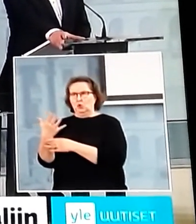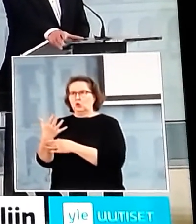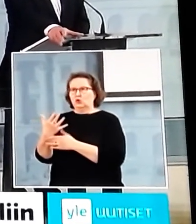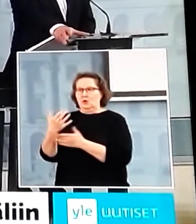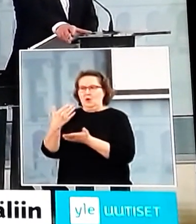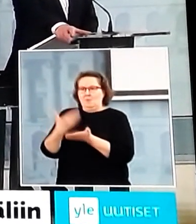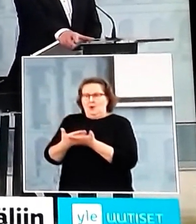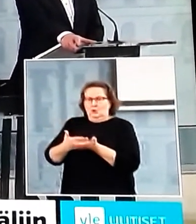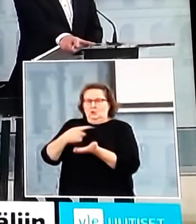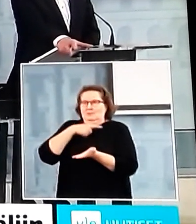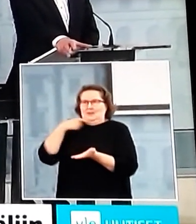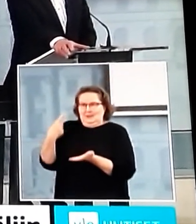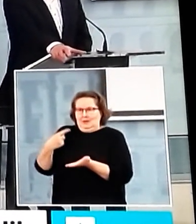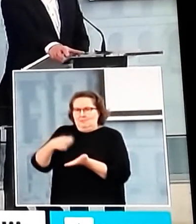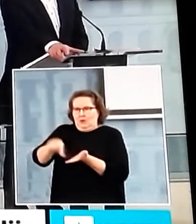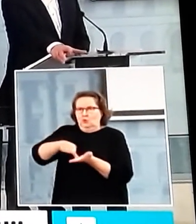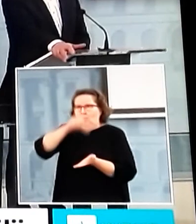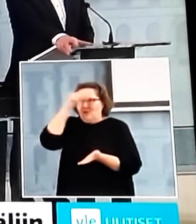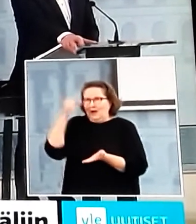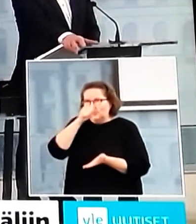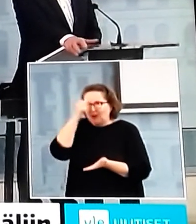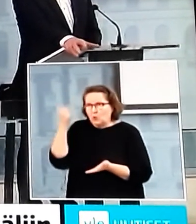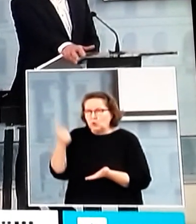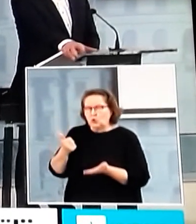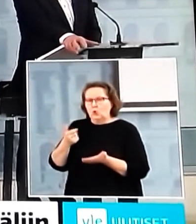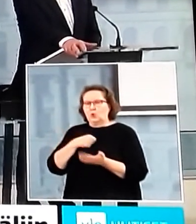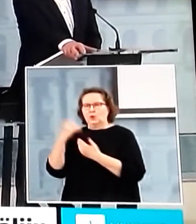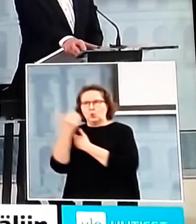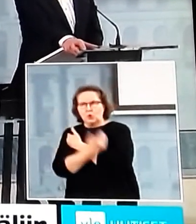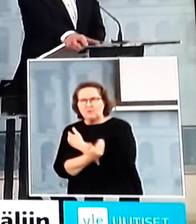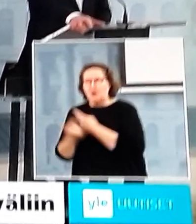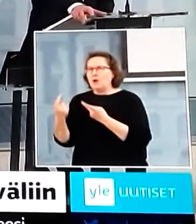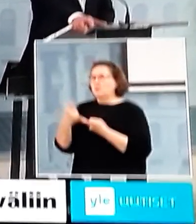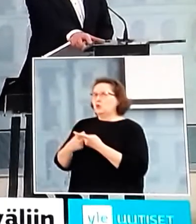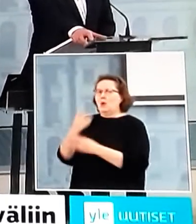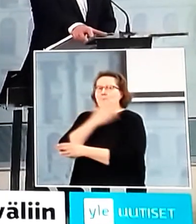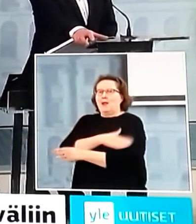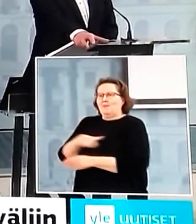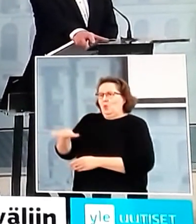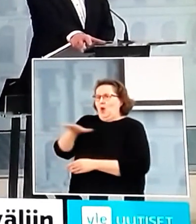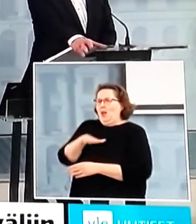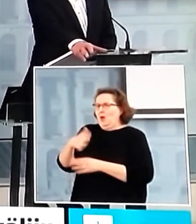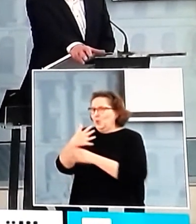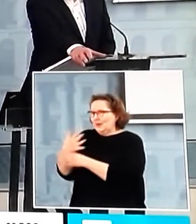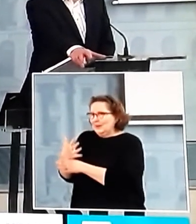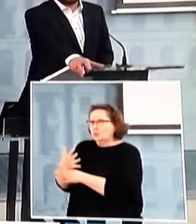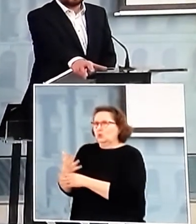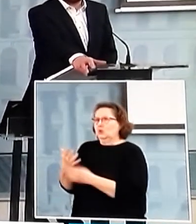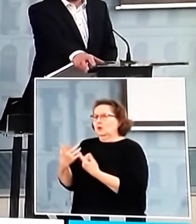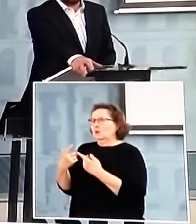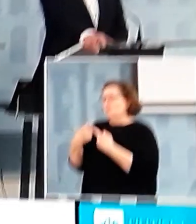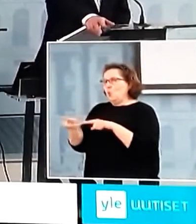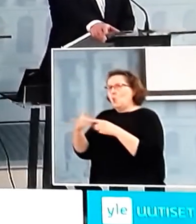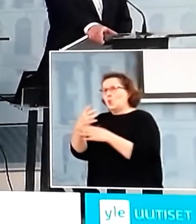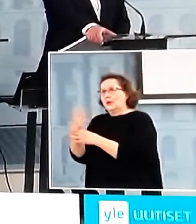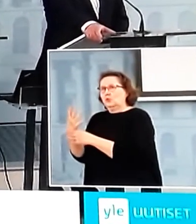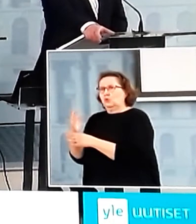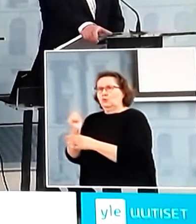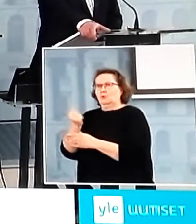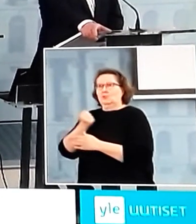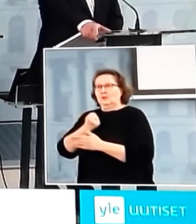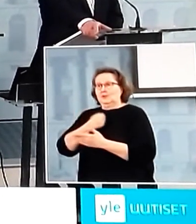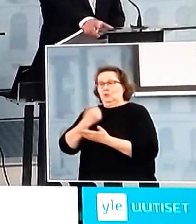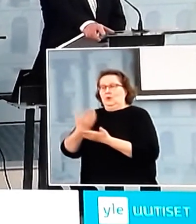tilanteen, entä elinkeinonharjoittajat ja palveluolan yritykset kassavirtoineen? Kiitoksia. Hallitus on eilen